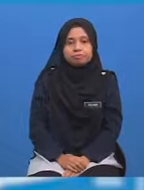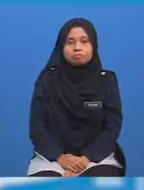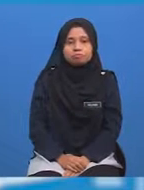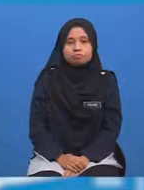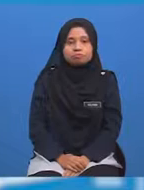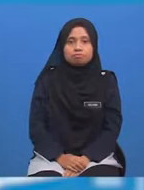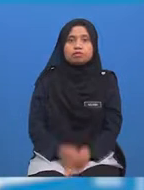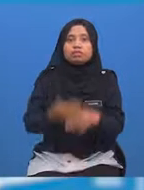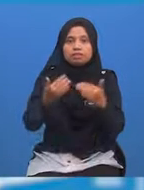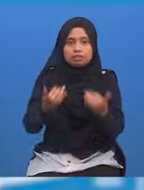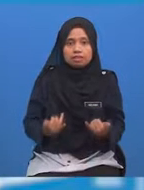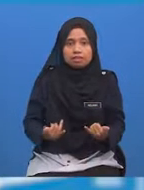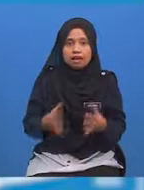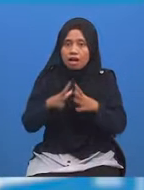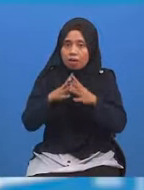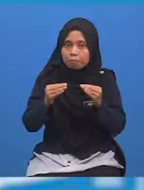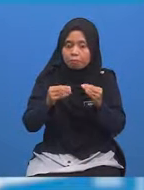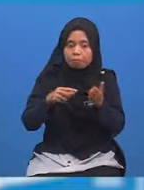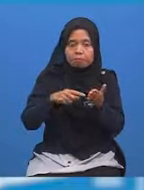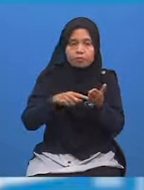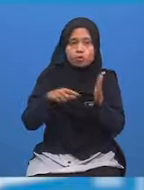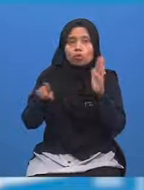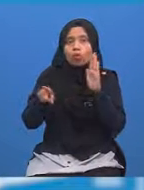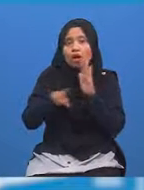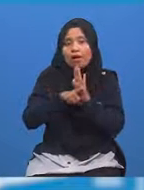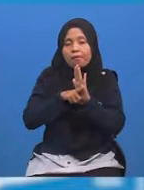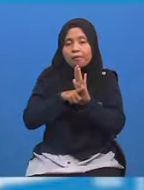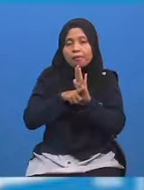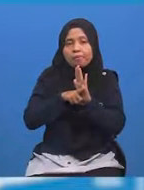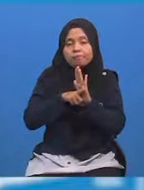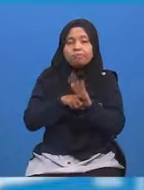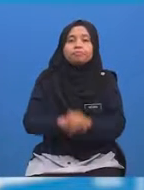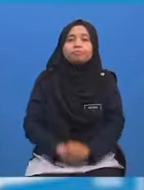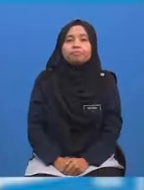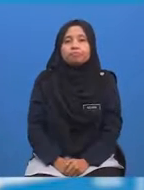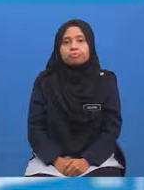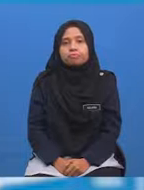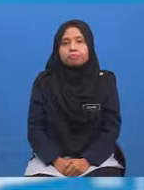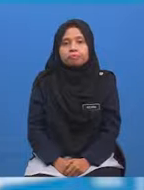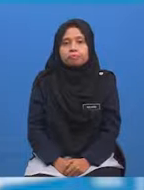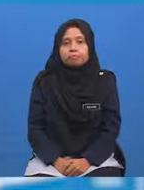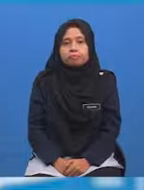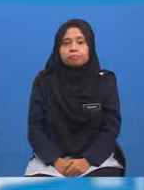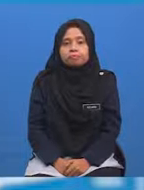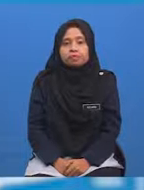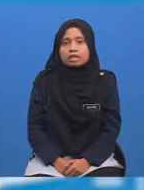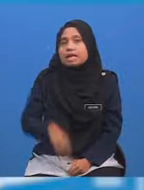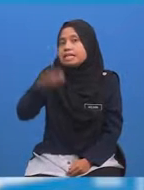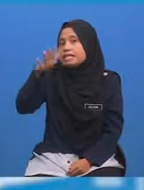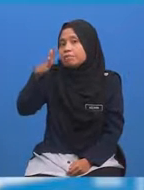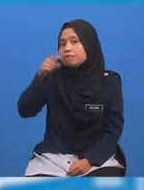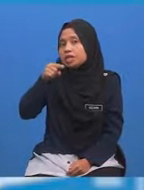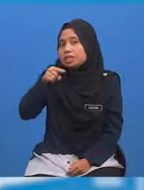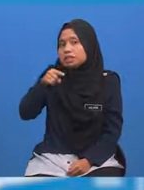Sekarang selesaikan bahagian minit Diikuti dengan jam 15